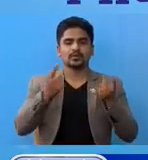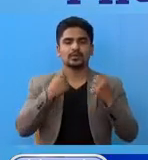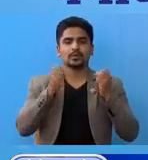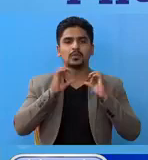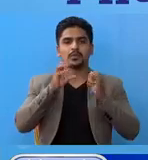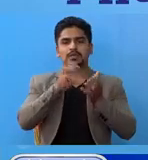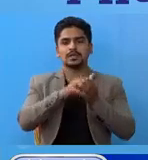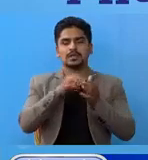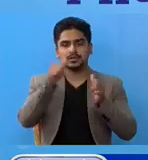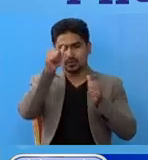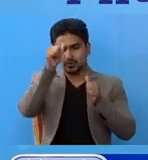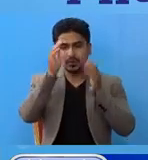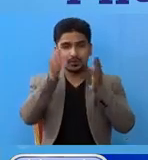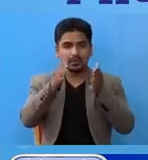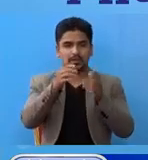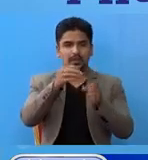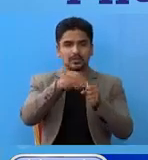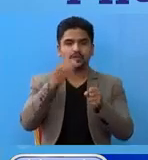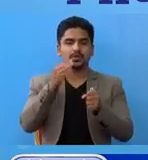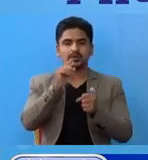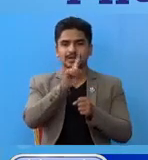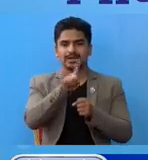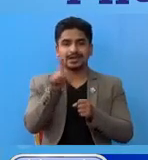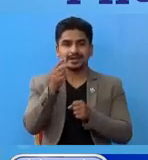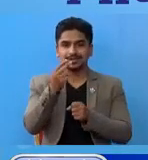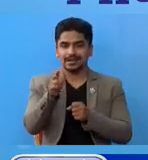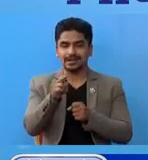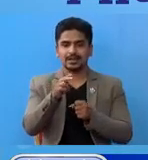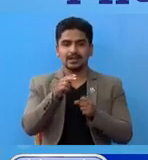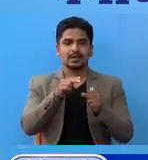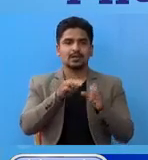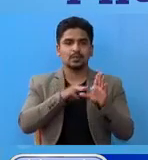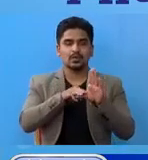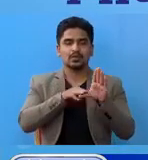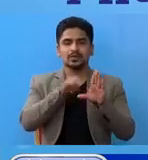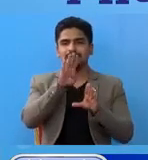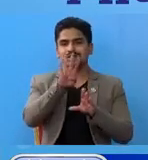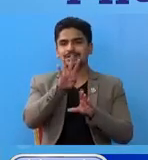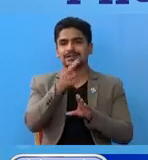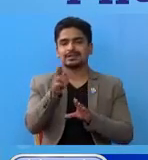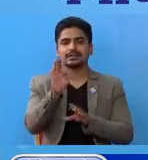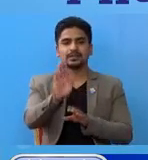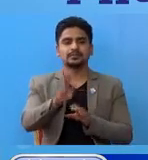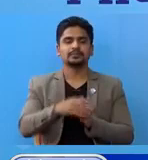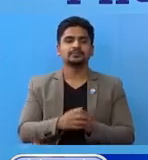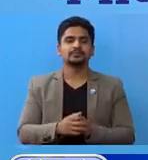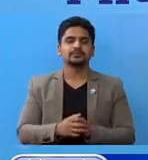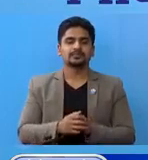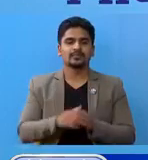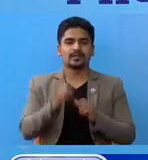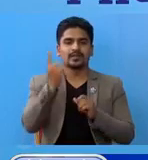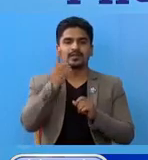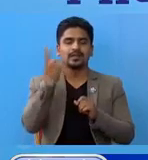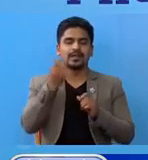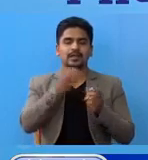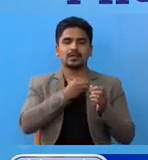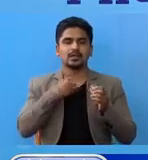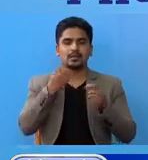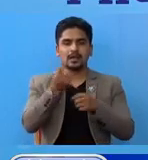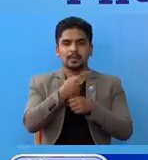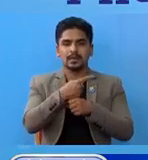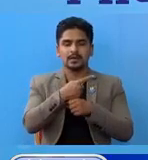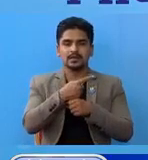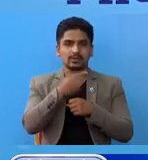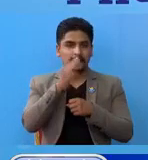प्रयोक्साला जनकपूर मां धनुचा का एगार जना र महोत तरीका चार जन उन्वोंच नाराइडी अस्पताल बिर्गंज